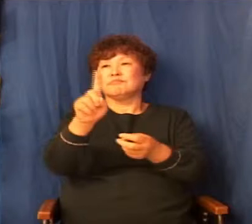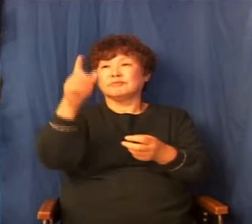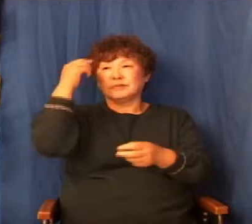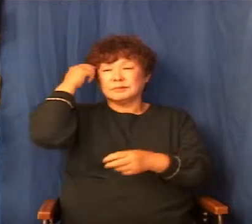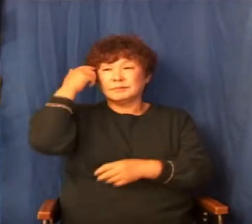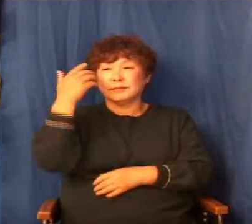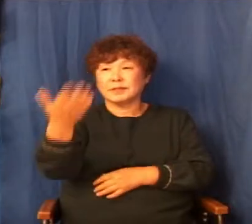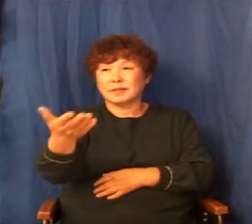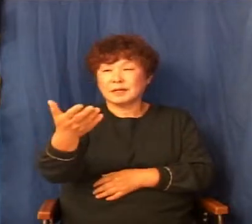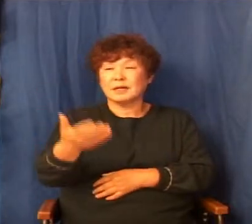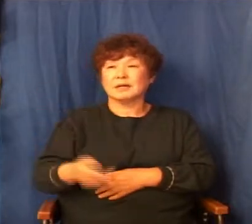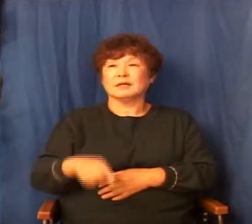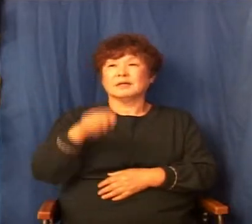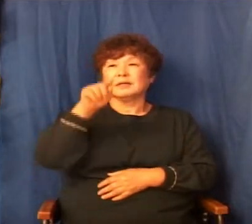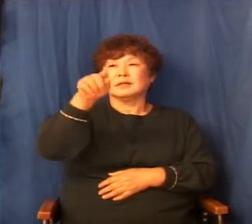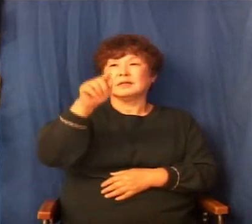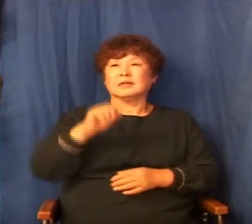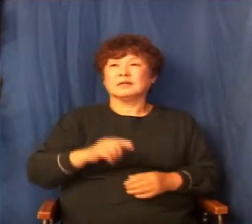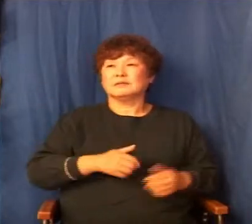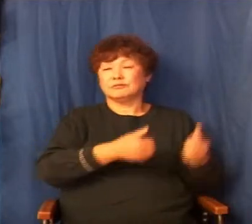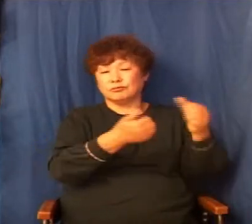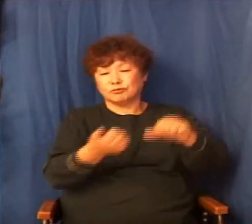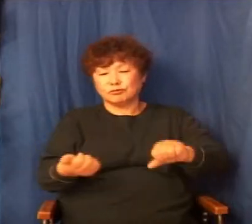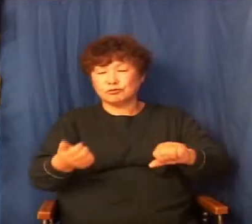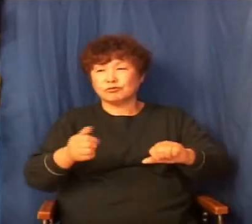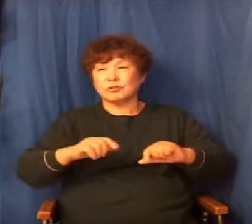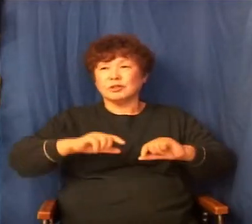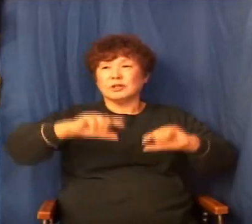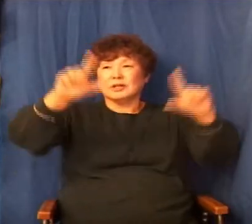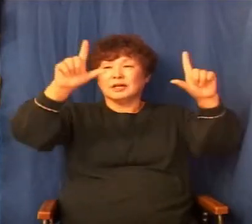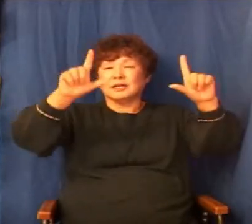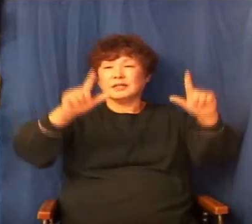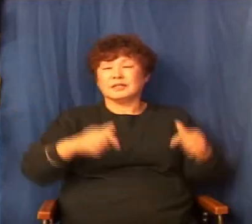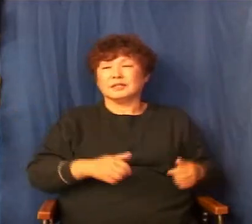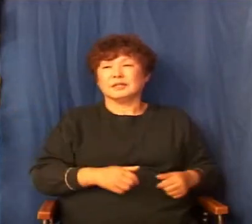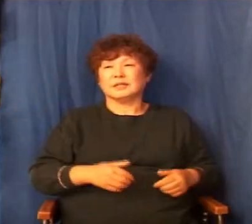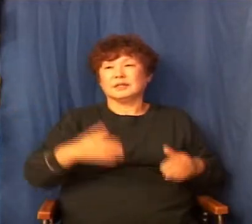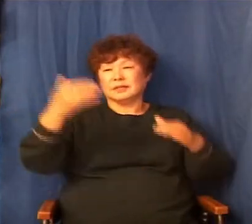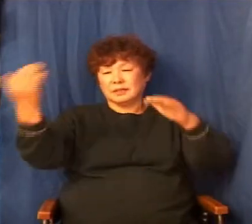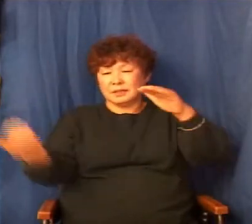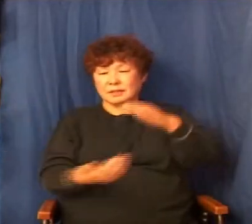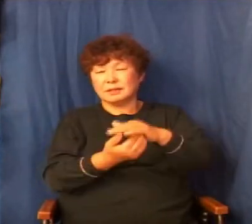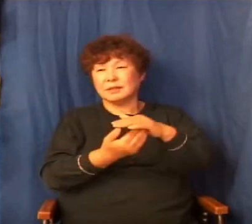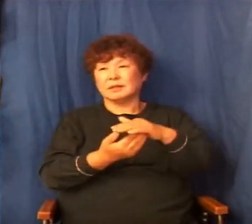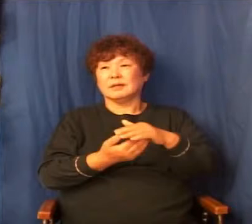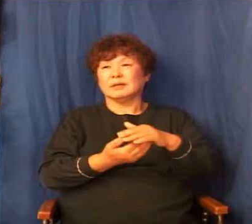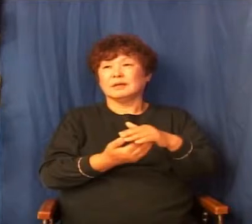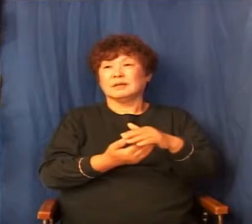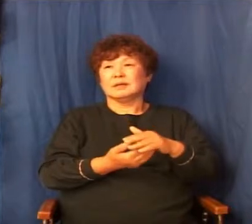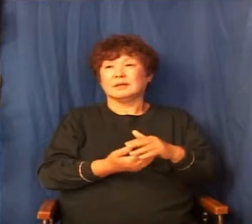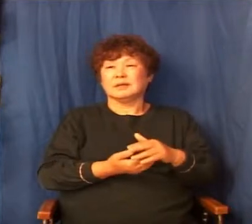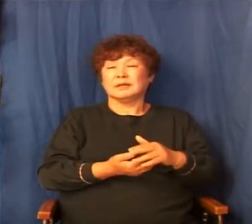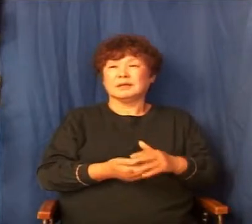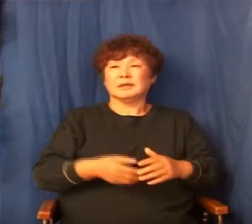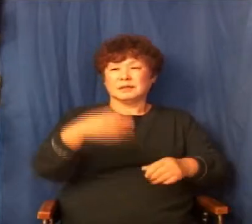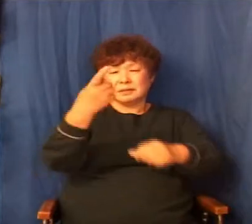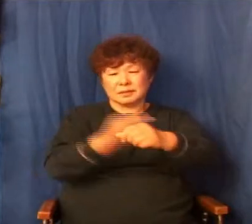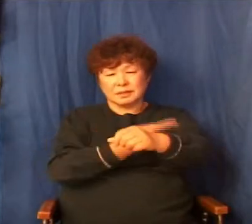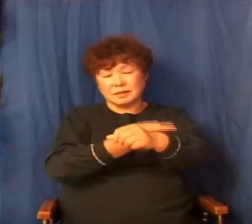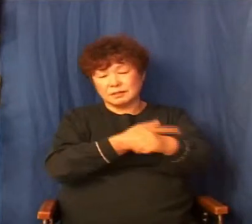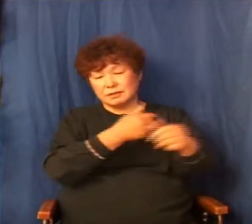그가 죽을 날이 이르거나 자연사하거나 또 하나는 전쟁에 나가서 죽게 될 거다.